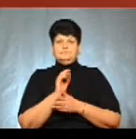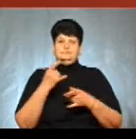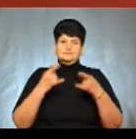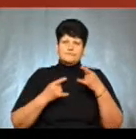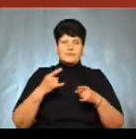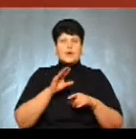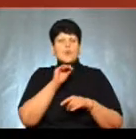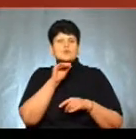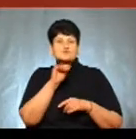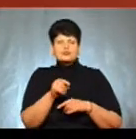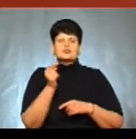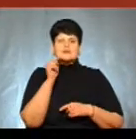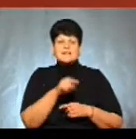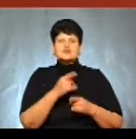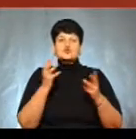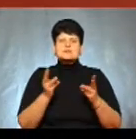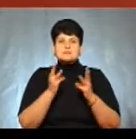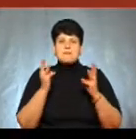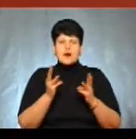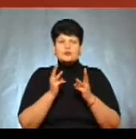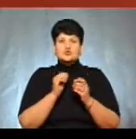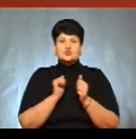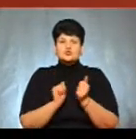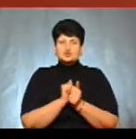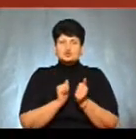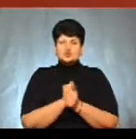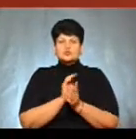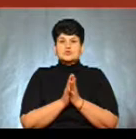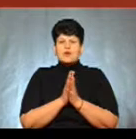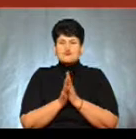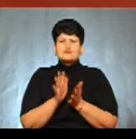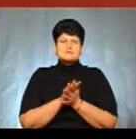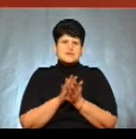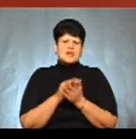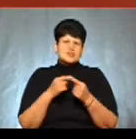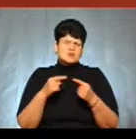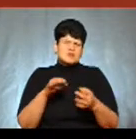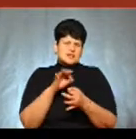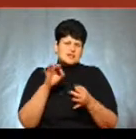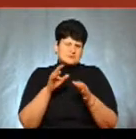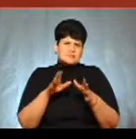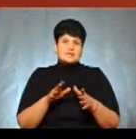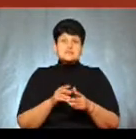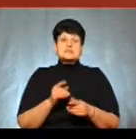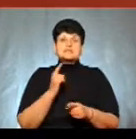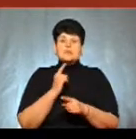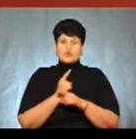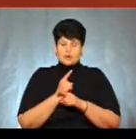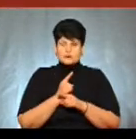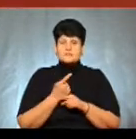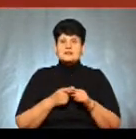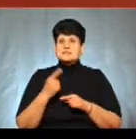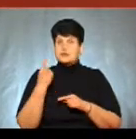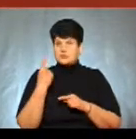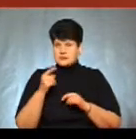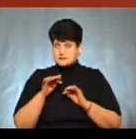озвучуємо те, що спалювати суху траву, сміття чи інші рослинні залишки суворо заборонено. Це один